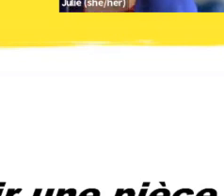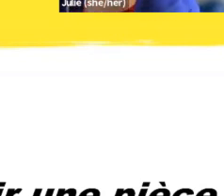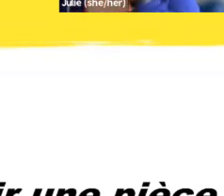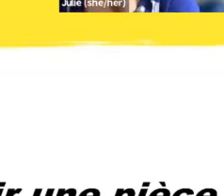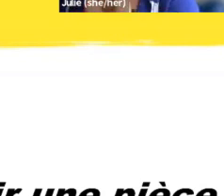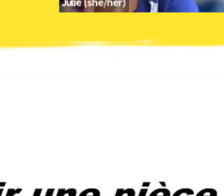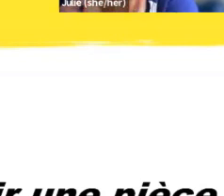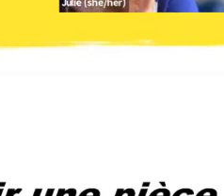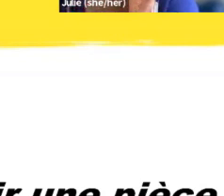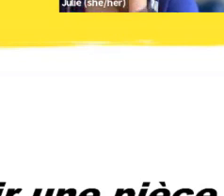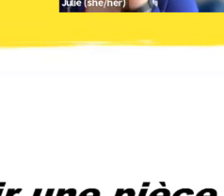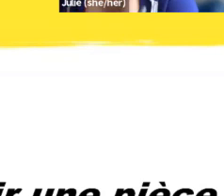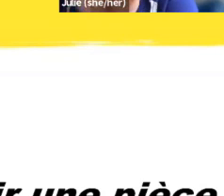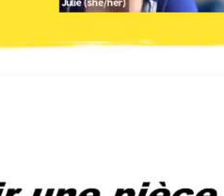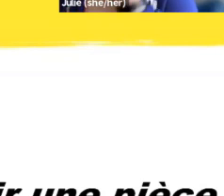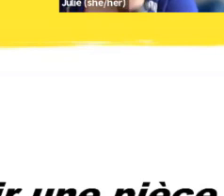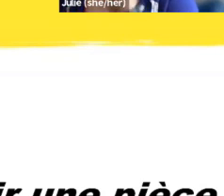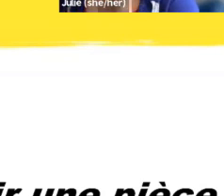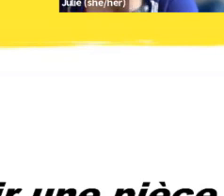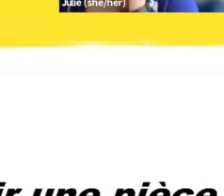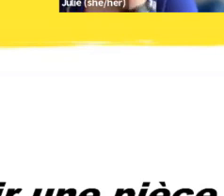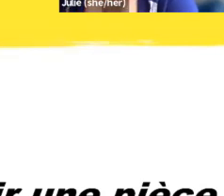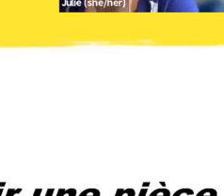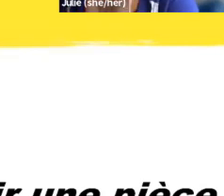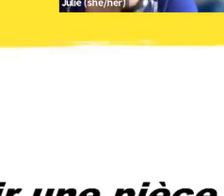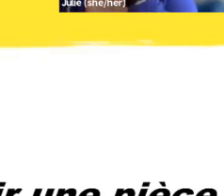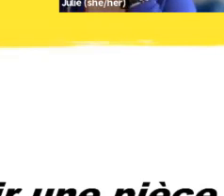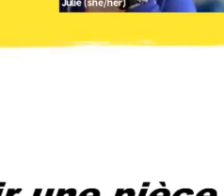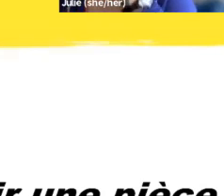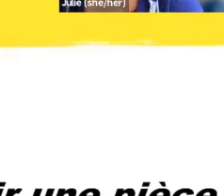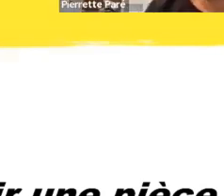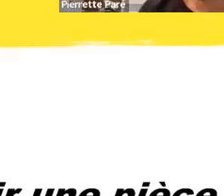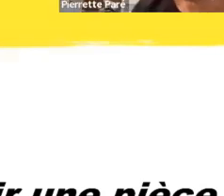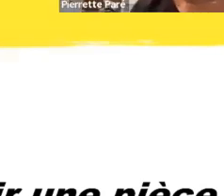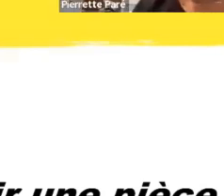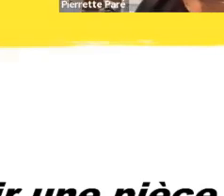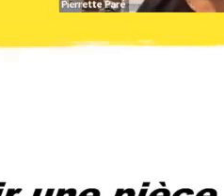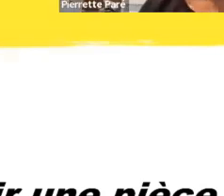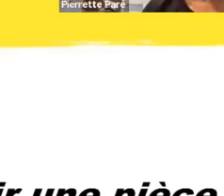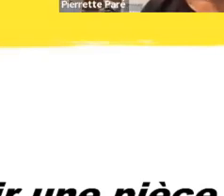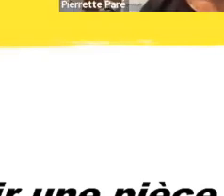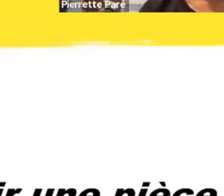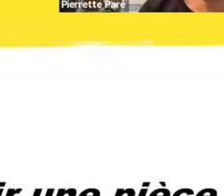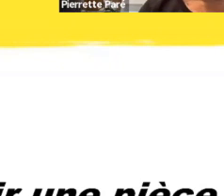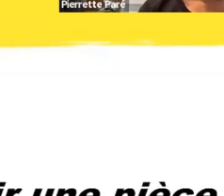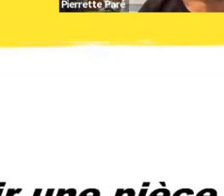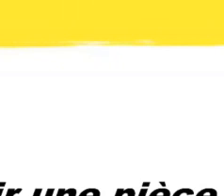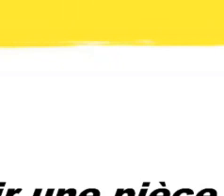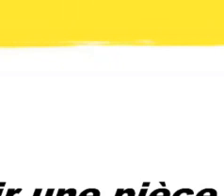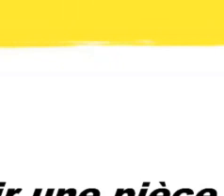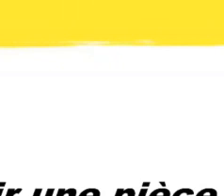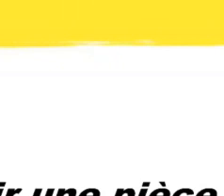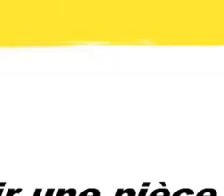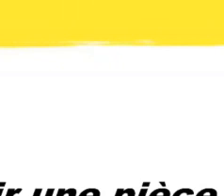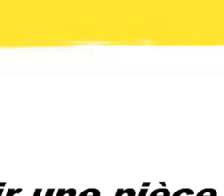termine le dernier jour du mois. OK. Je m'excuse juste répéter